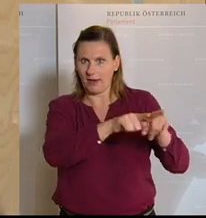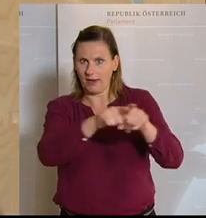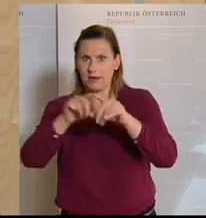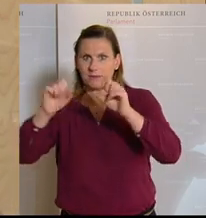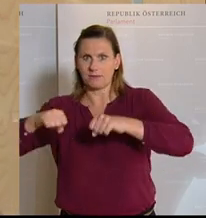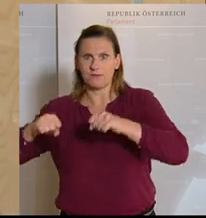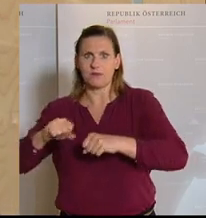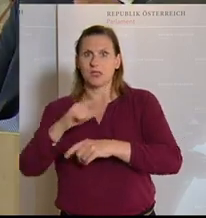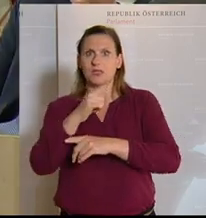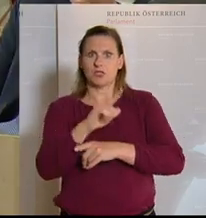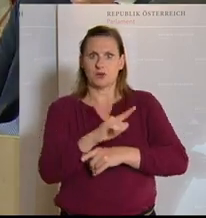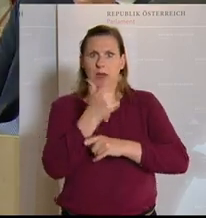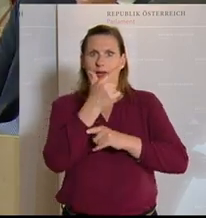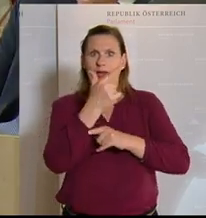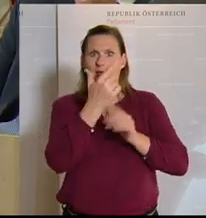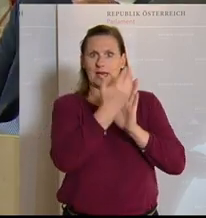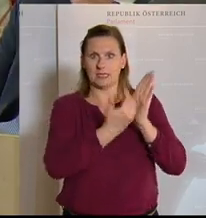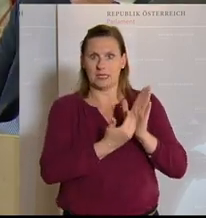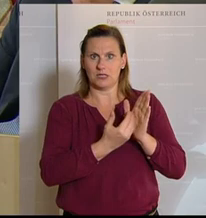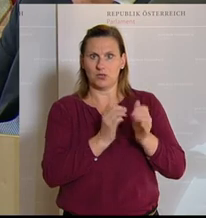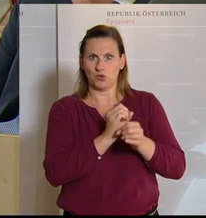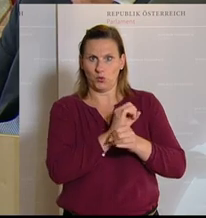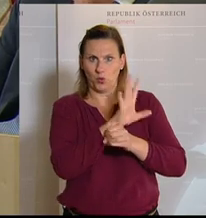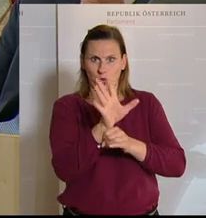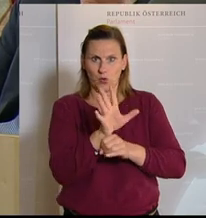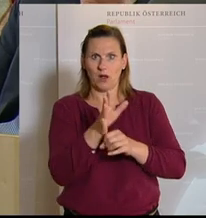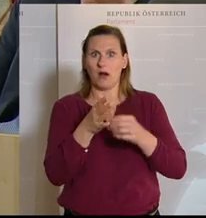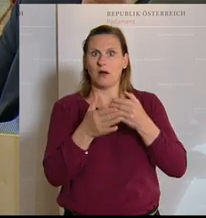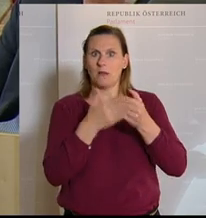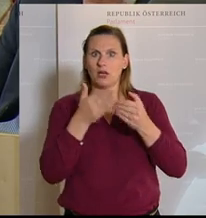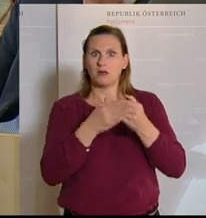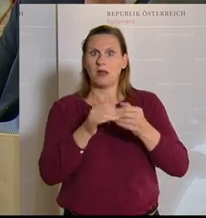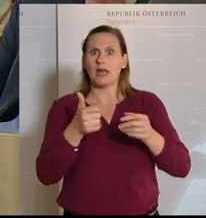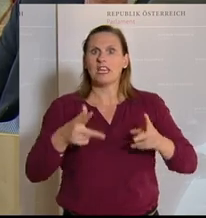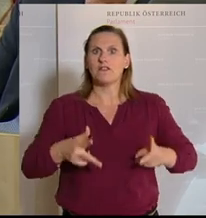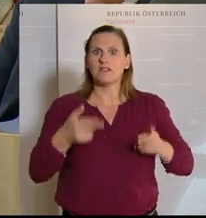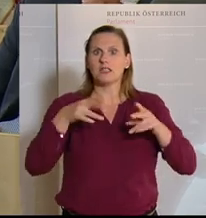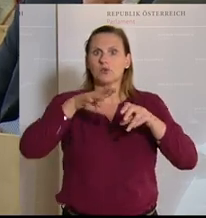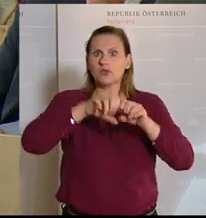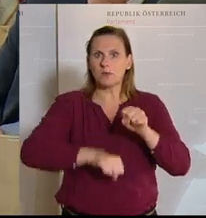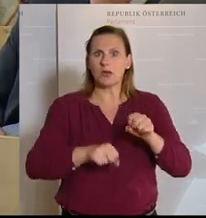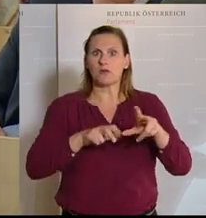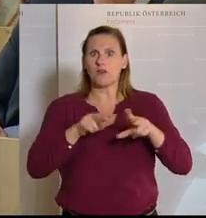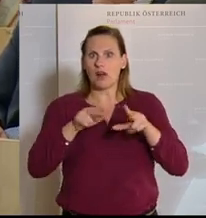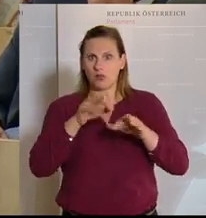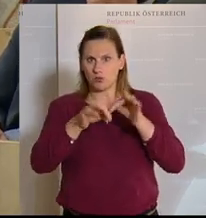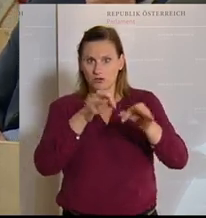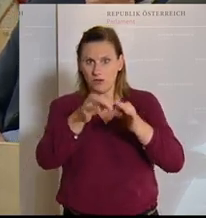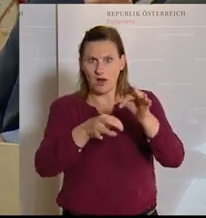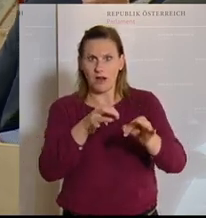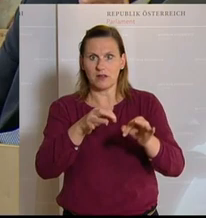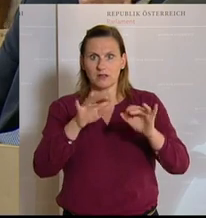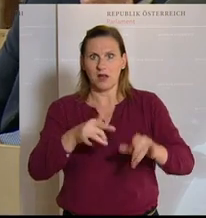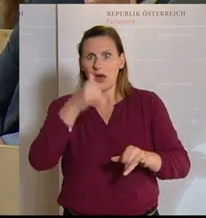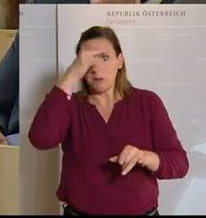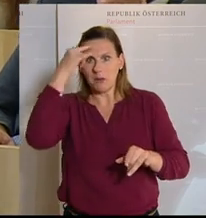Covid-Gesetz Maßnahmen beschlossen. Zum Beispiel eine Fristunterbrechung für alle Verwaltungsverfahren, damit Menschen